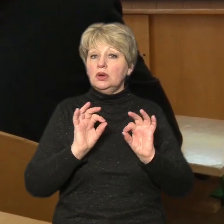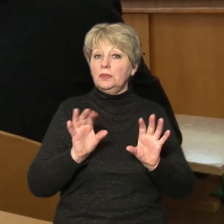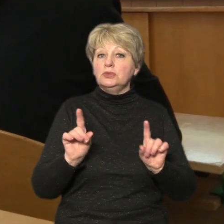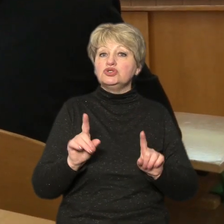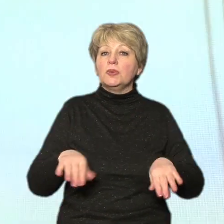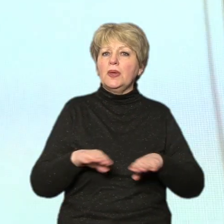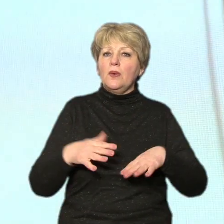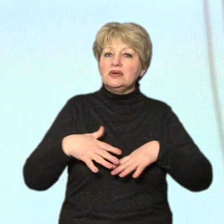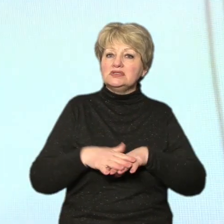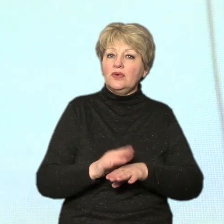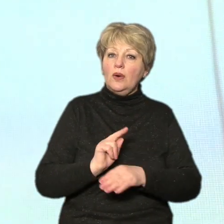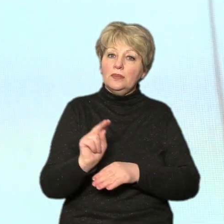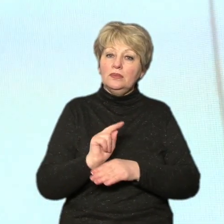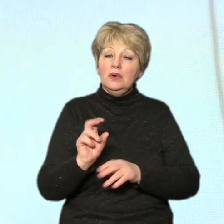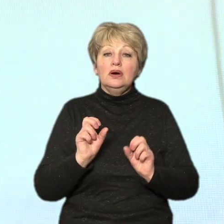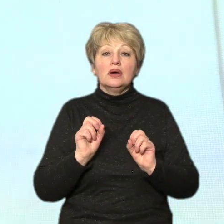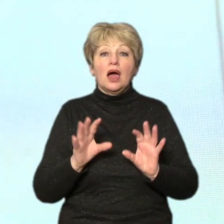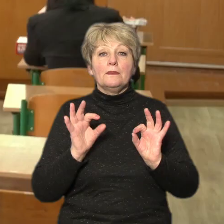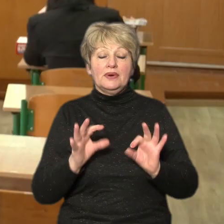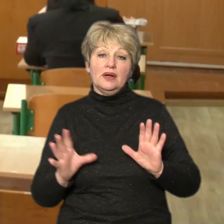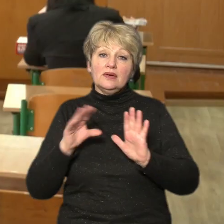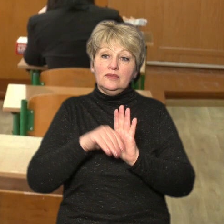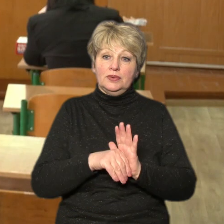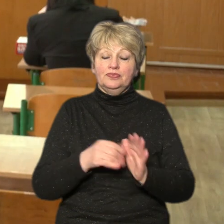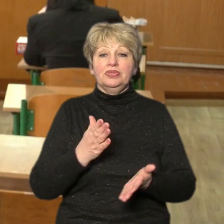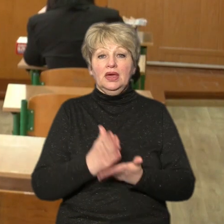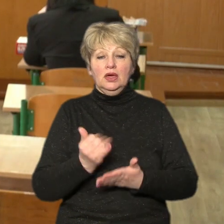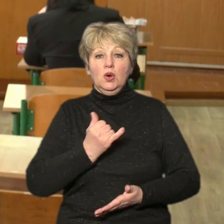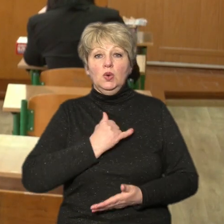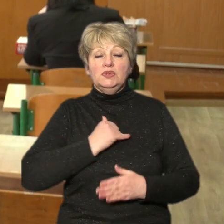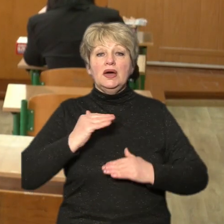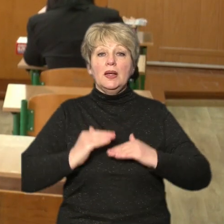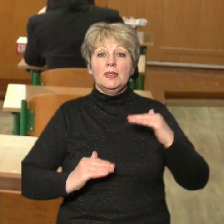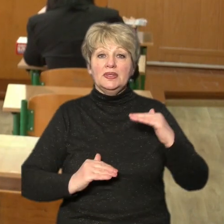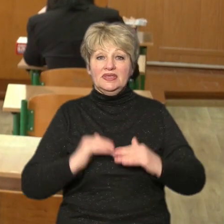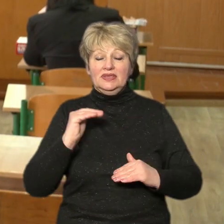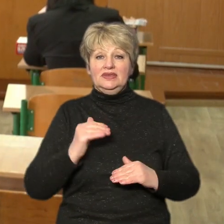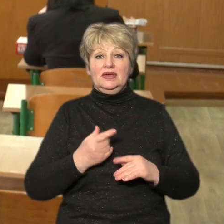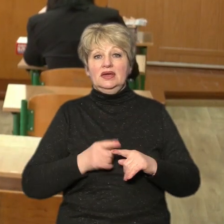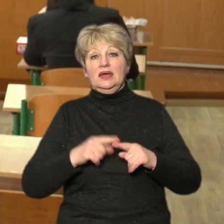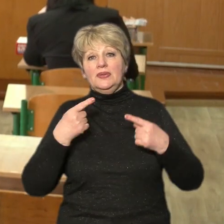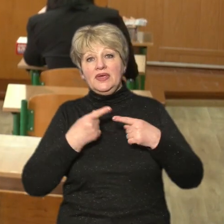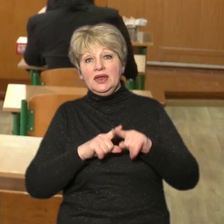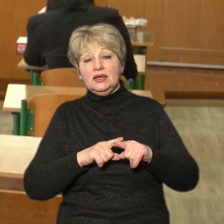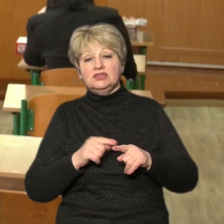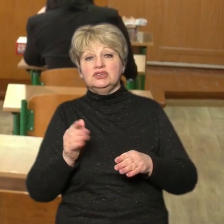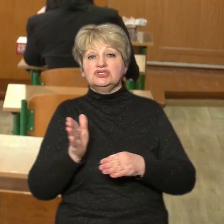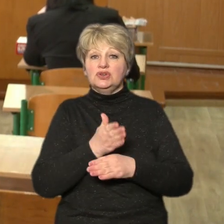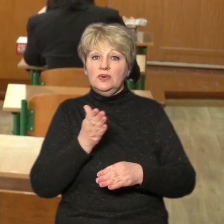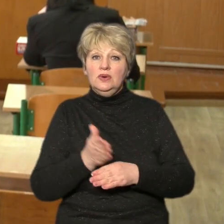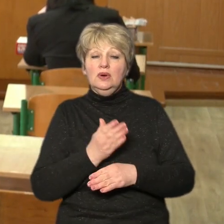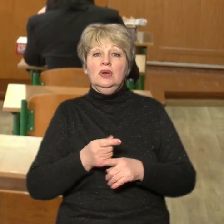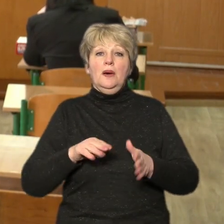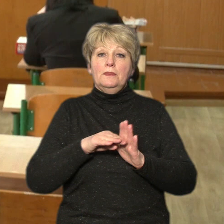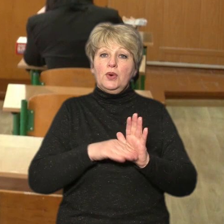таке інклюзивна освіта та як слід її впроваджувати. Є у нас така теоретична частина, коли ми говоримо про нормативні документи, про індивідуальну